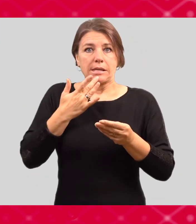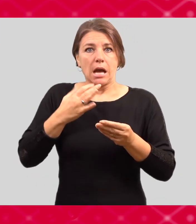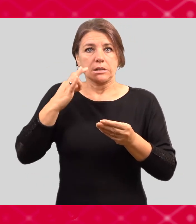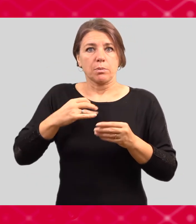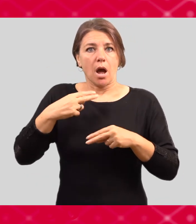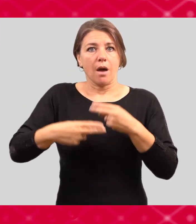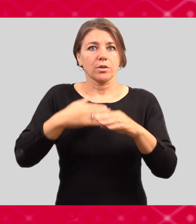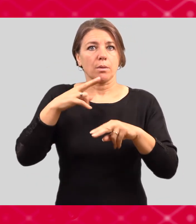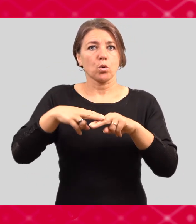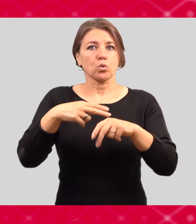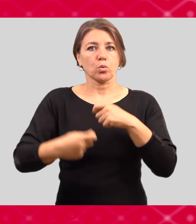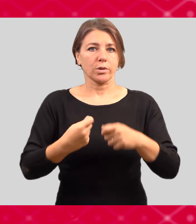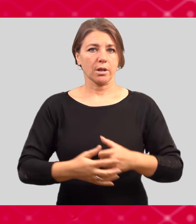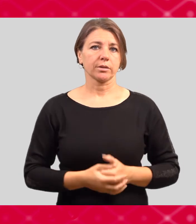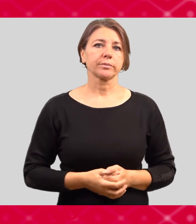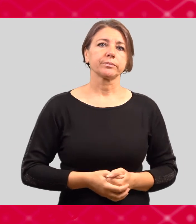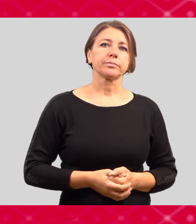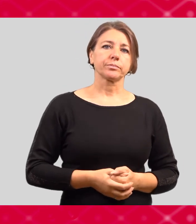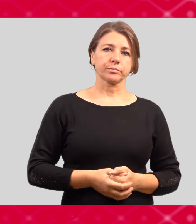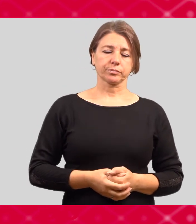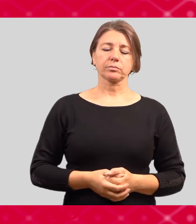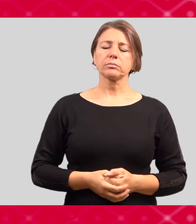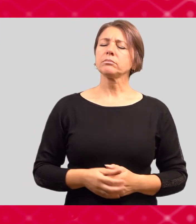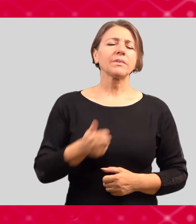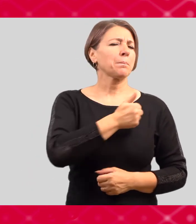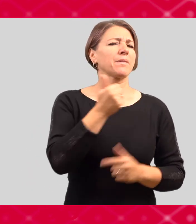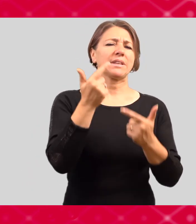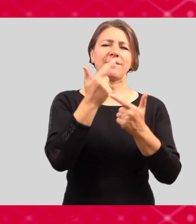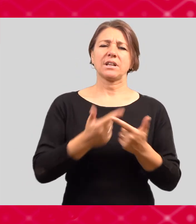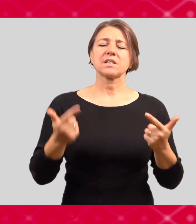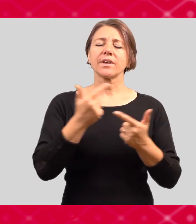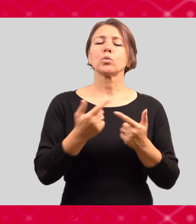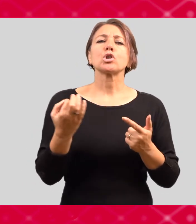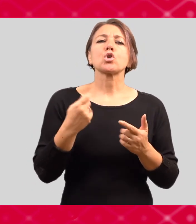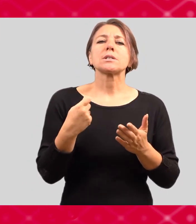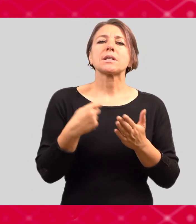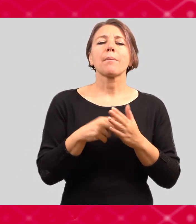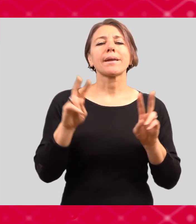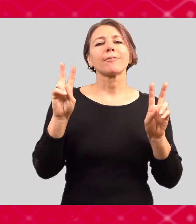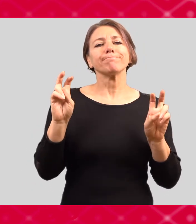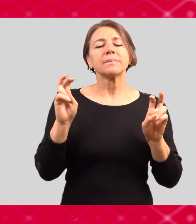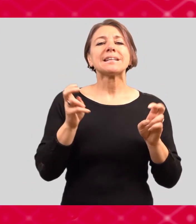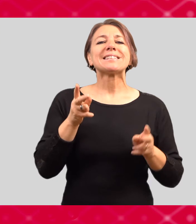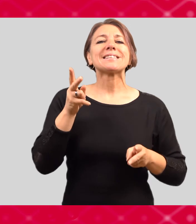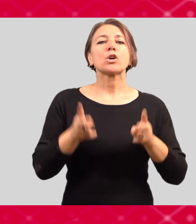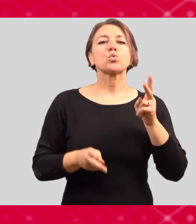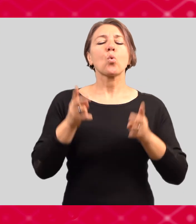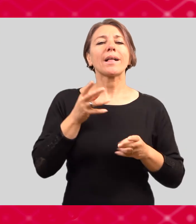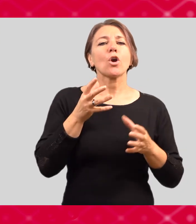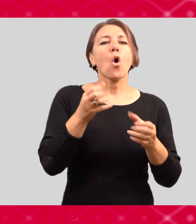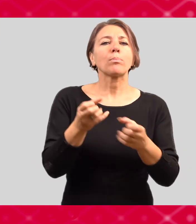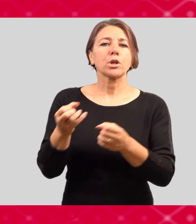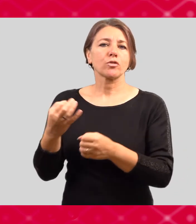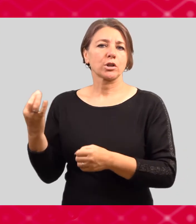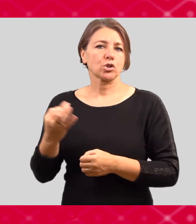obtěžování je snaha získat, potvrdit si nebo zvýšit svoji převahu nad druhým člověkem.